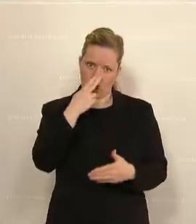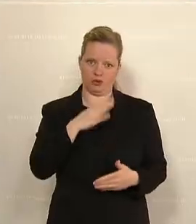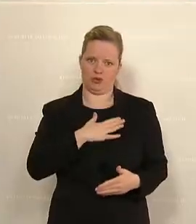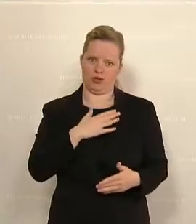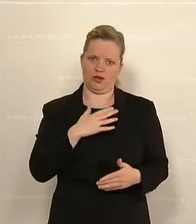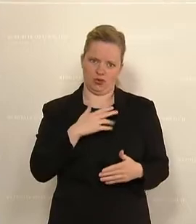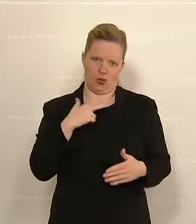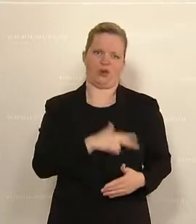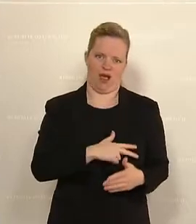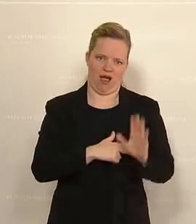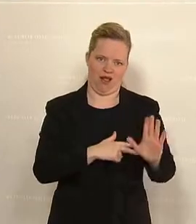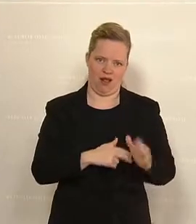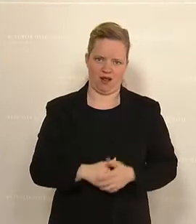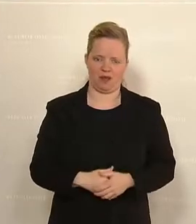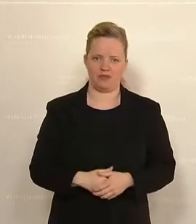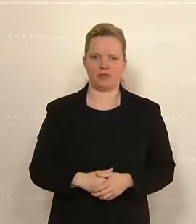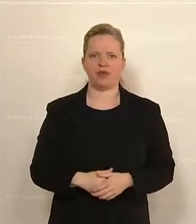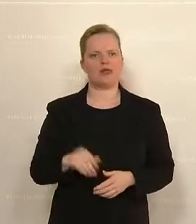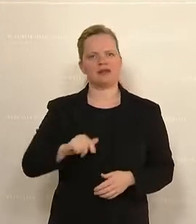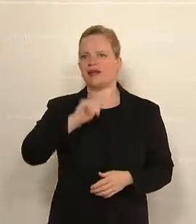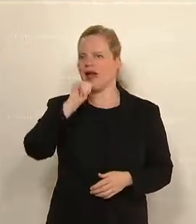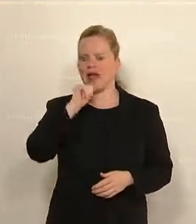tatsächliche Berichtigung, sondern politische Bewertung zu Wort gemeldet.